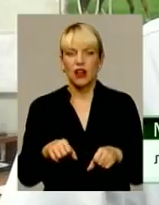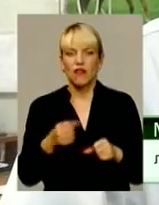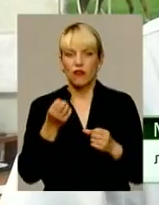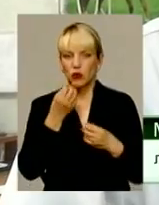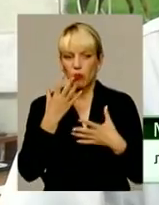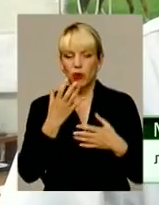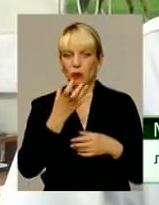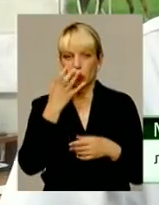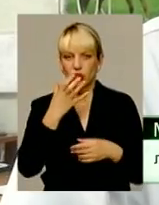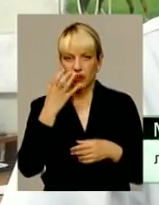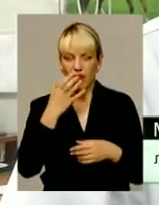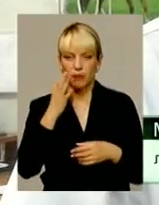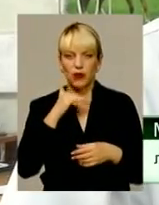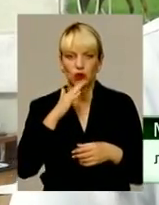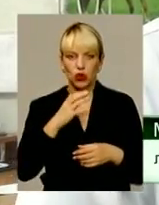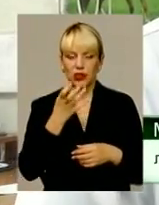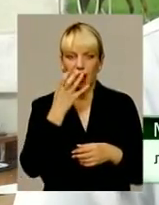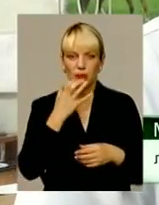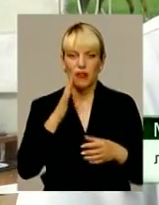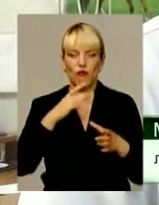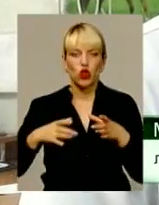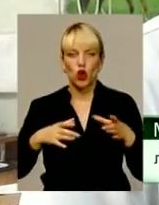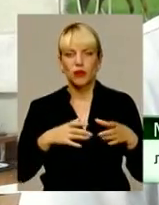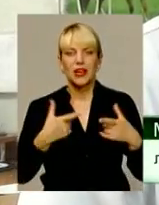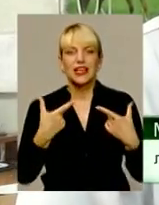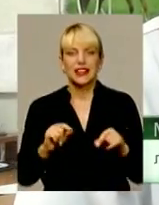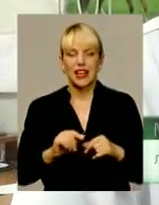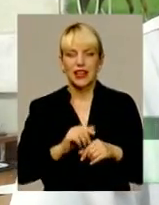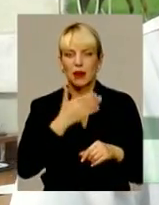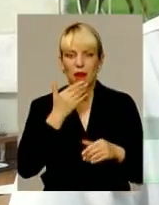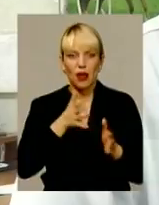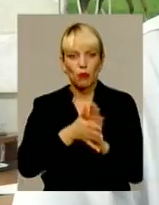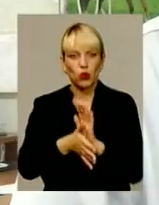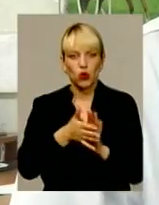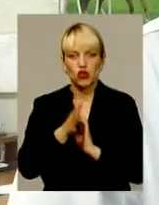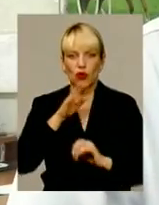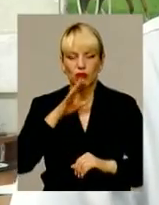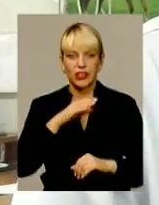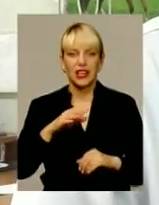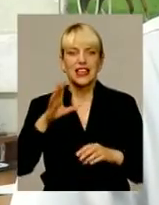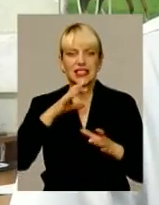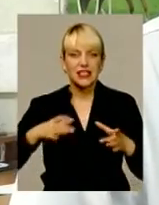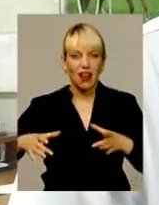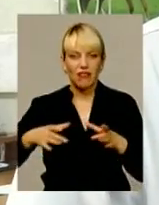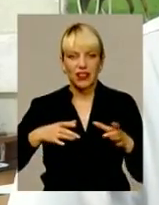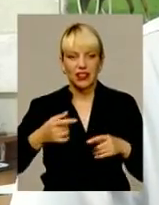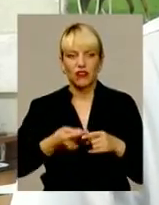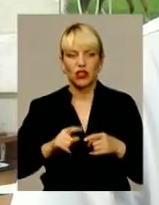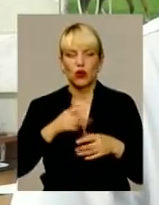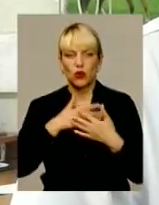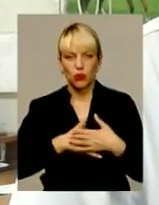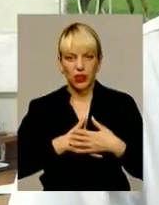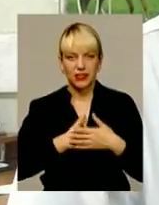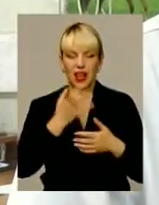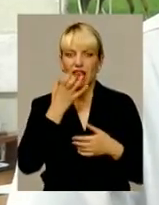прогріваємих водоймах. Теплі водойми, де не дуже з проточною водою. Ставки, гаводі, вони люблять